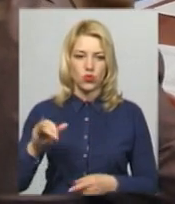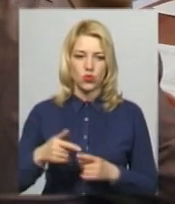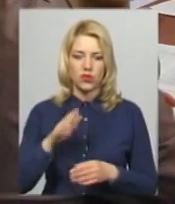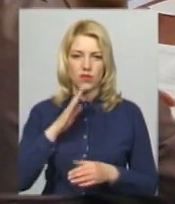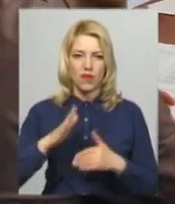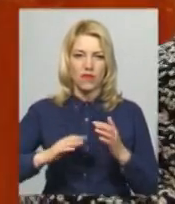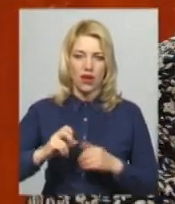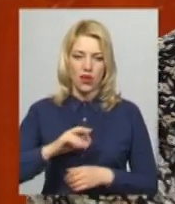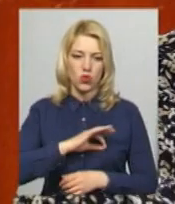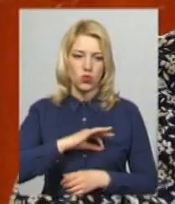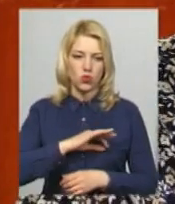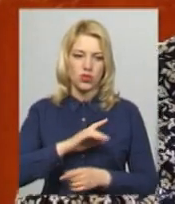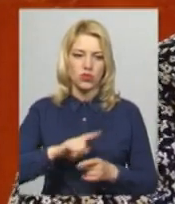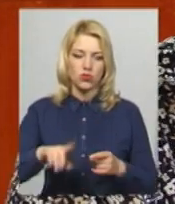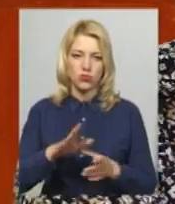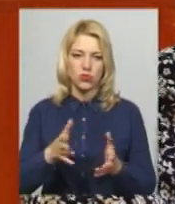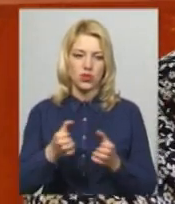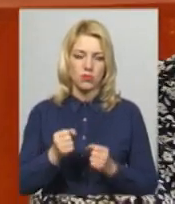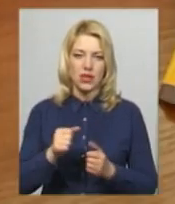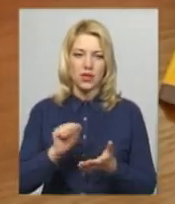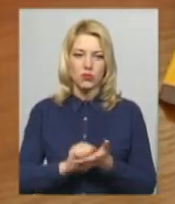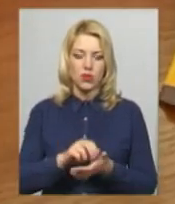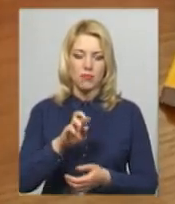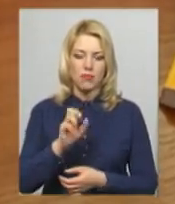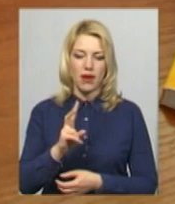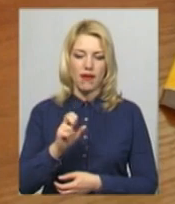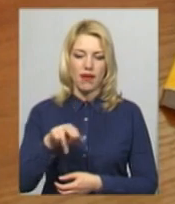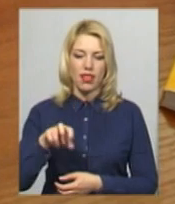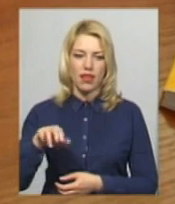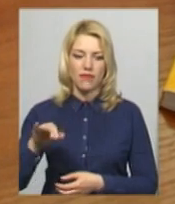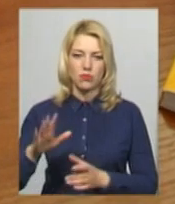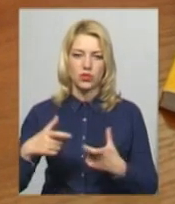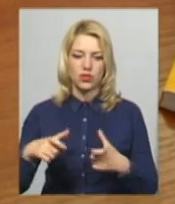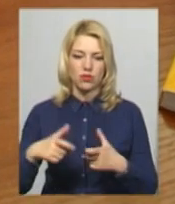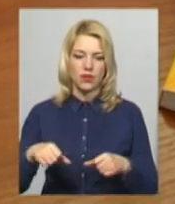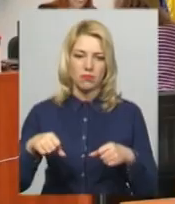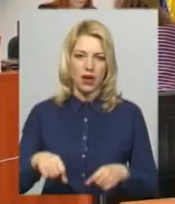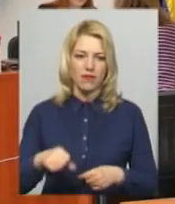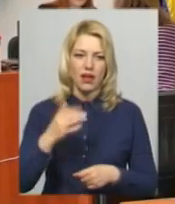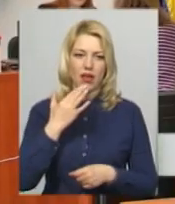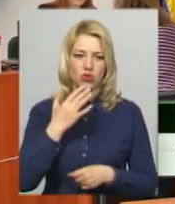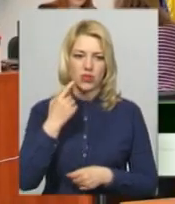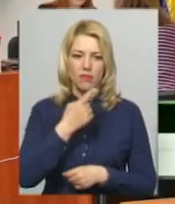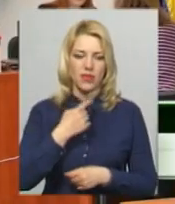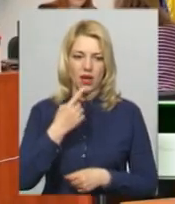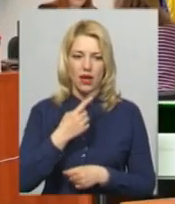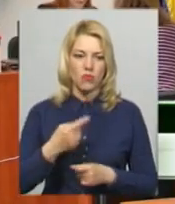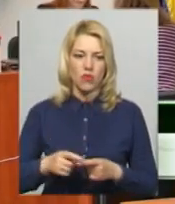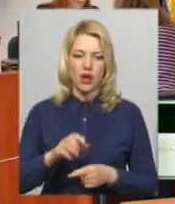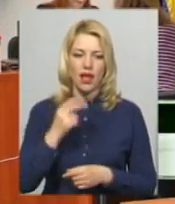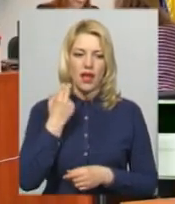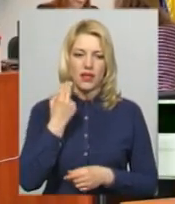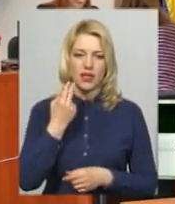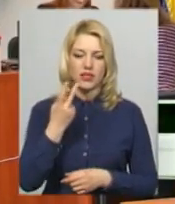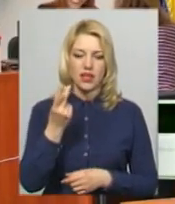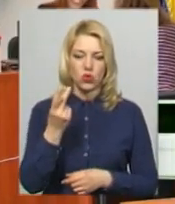юриста, незабаром отримає диплом бакалавра. Складатиме тестування справа іноземної мови та логіки. Англійська – 2 липня, а